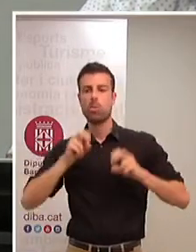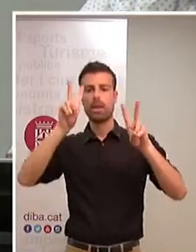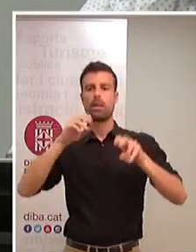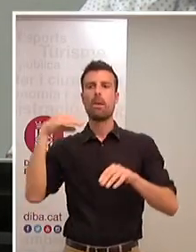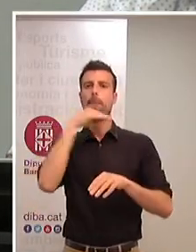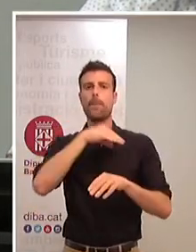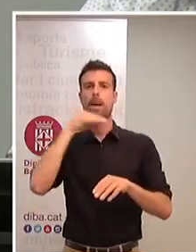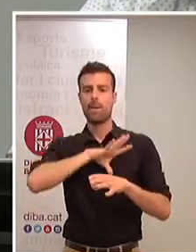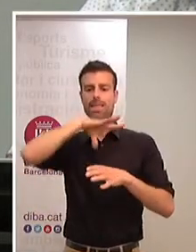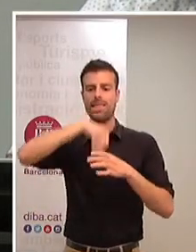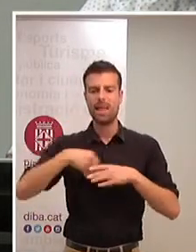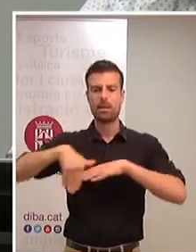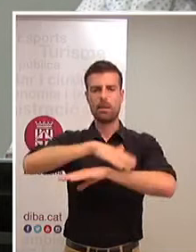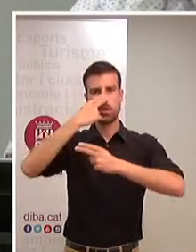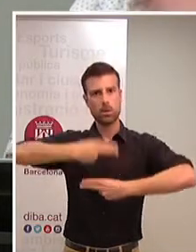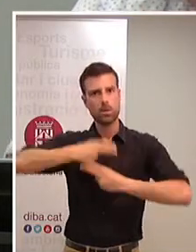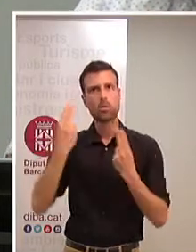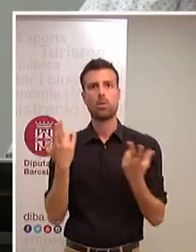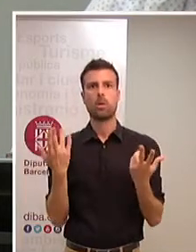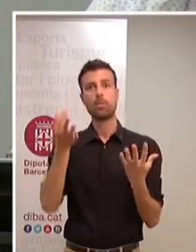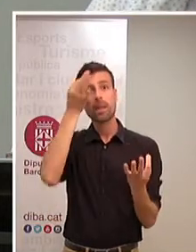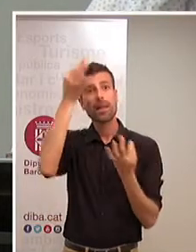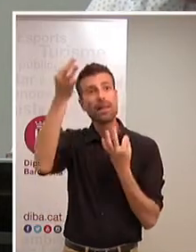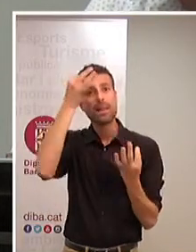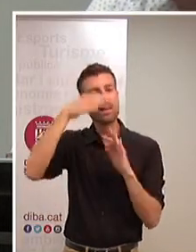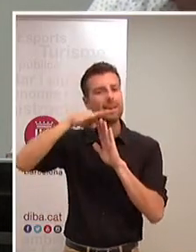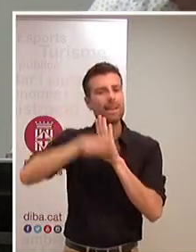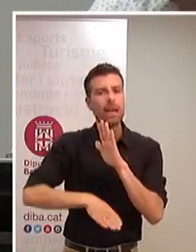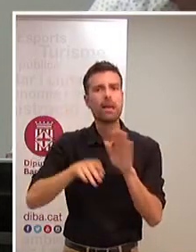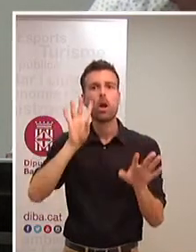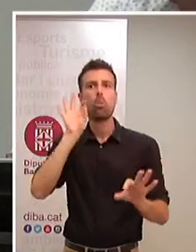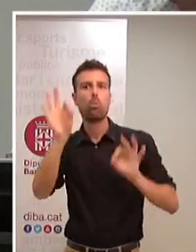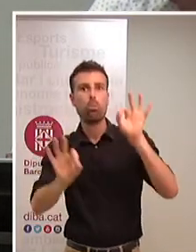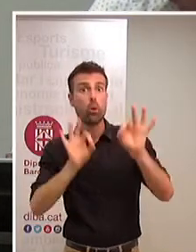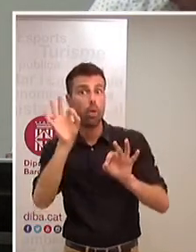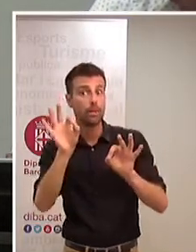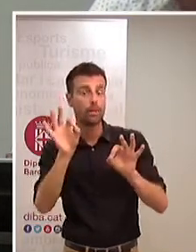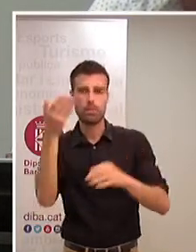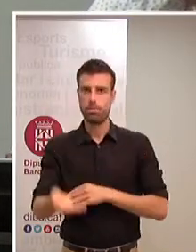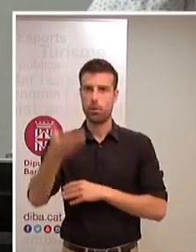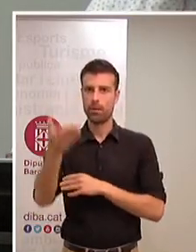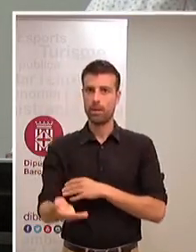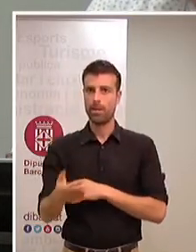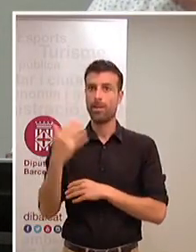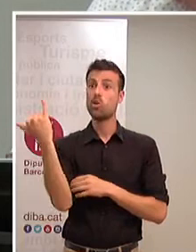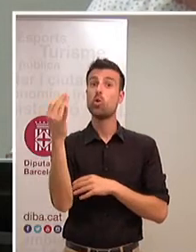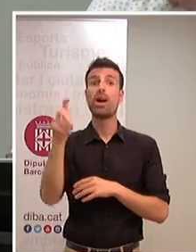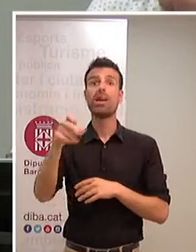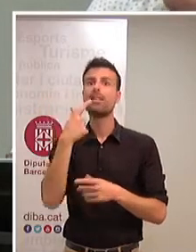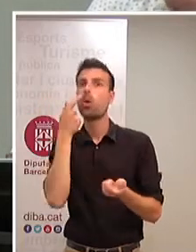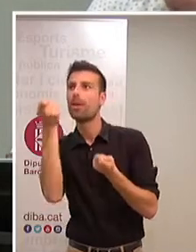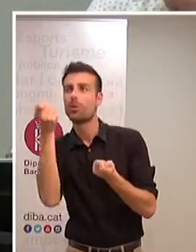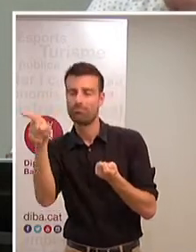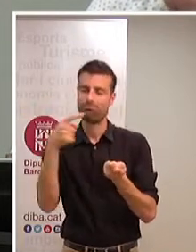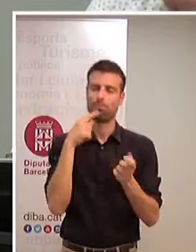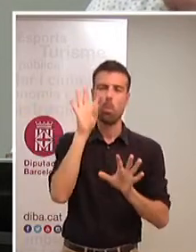pública. És molt important el criteri de la prudència, Joan Carles en deia mesura, i la responsabilitat perquè